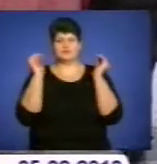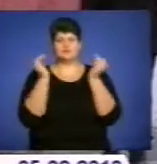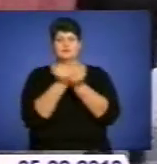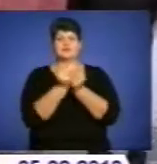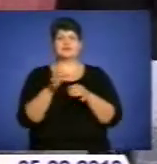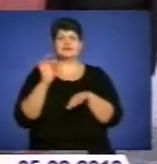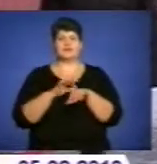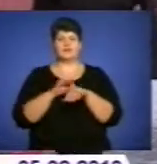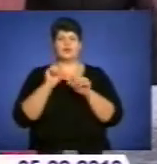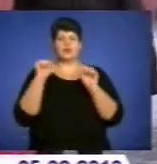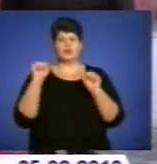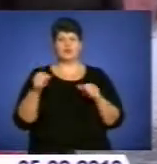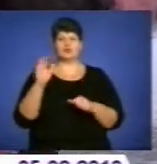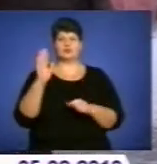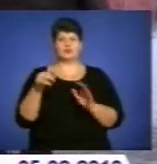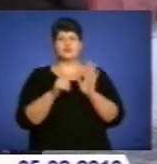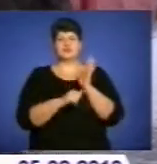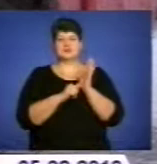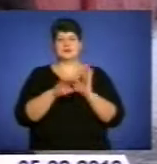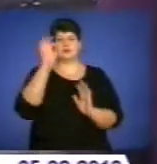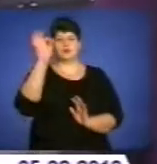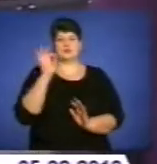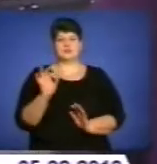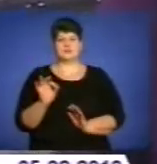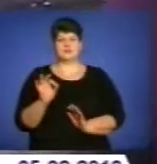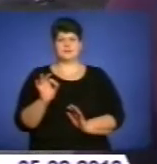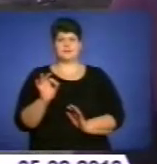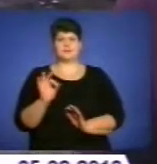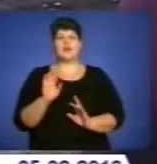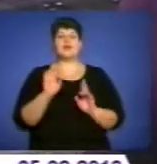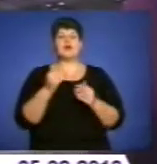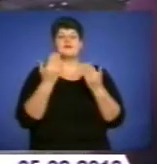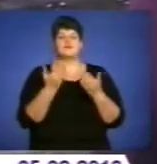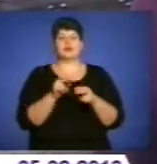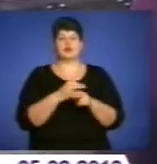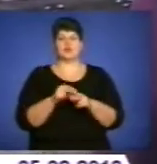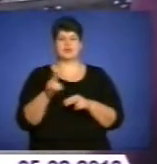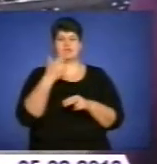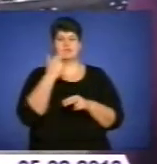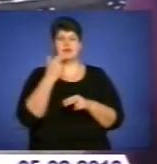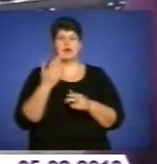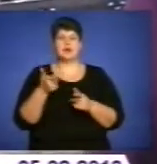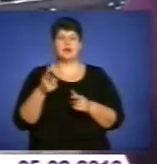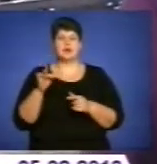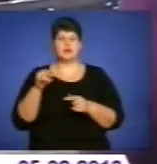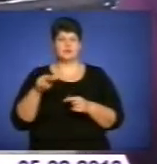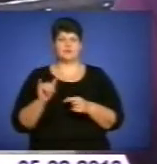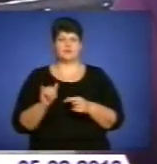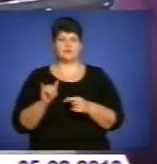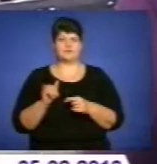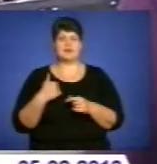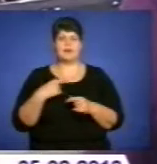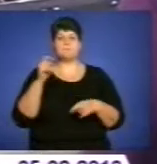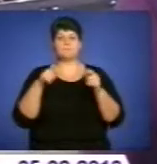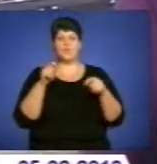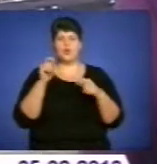захворюваність може сягнути 60%. Як ви лікуєтеся від грипу, щоб не захворіти? Що ви робите для того? Молоко